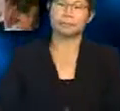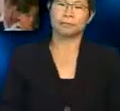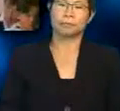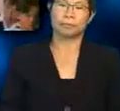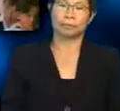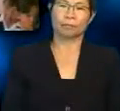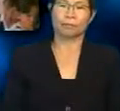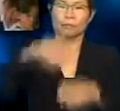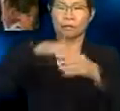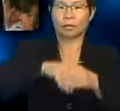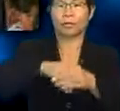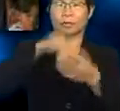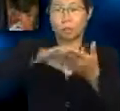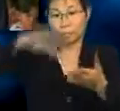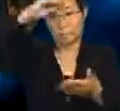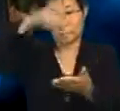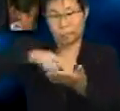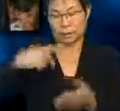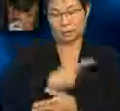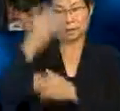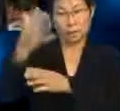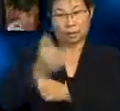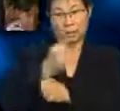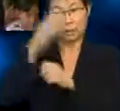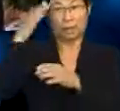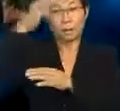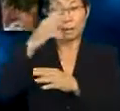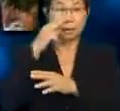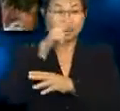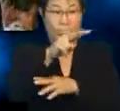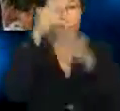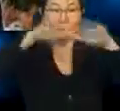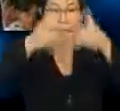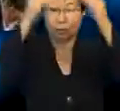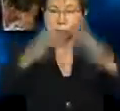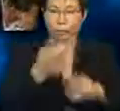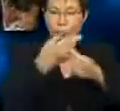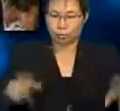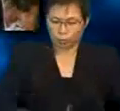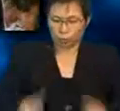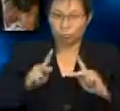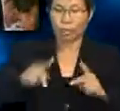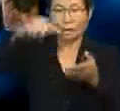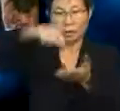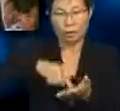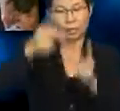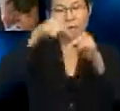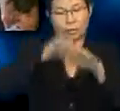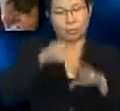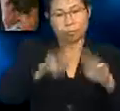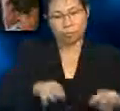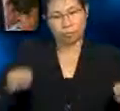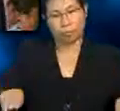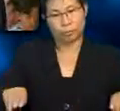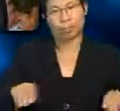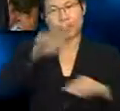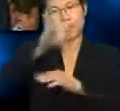Dalam pelajaran ini, akan dapat kita saksikan bagaimana guru menyediakan peluang-peluang seperti ini kepada murid-murid